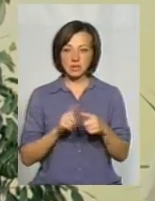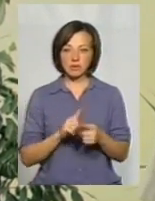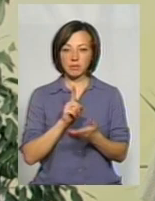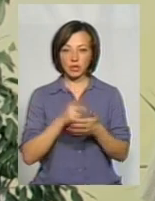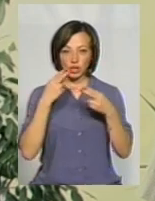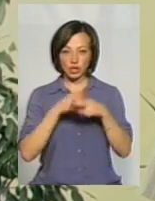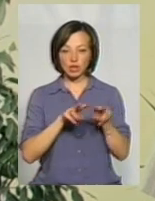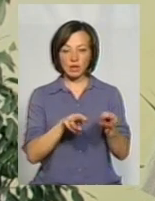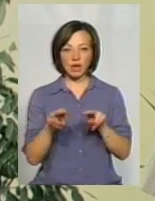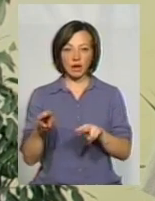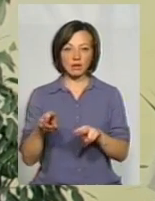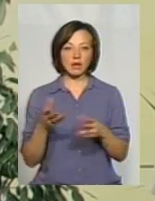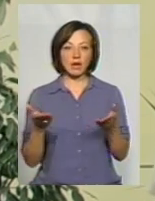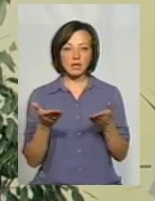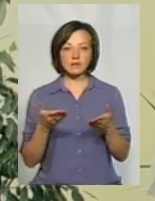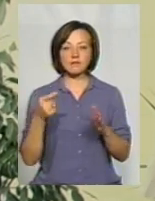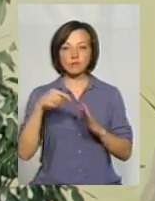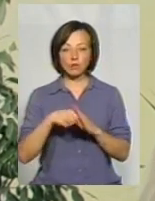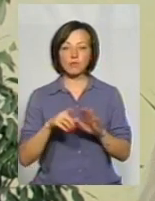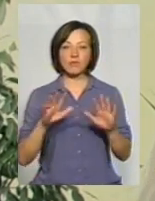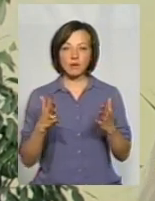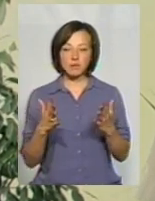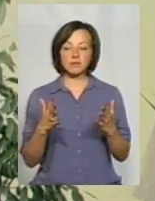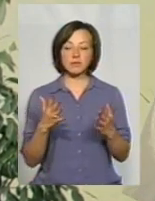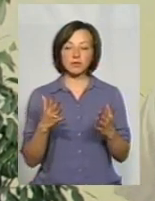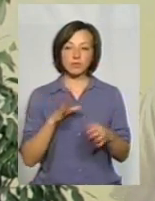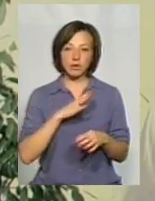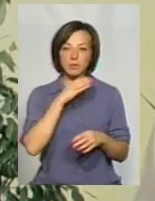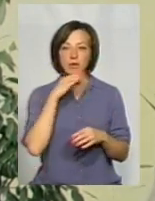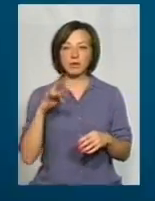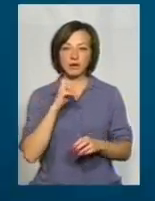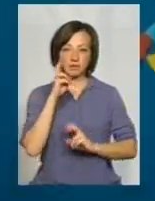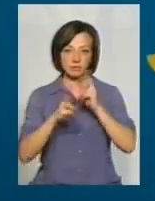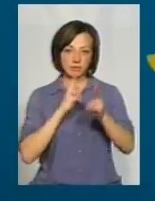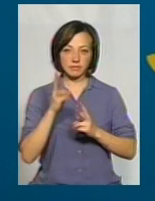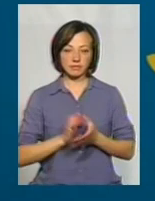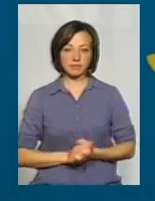технічний нагляд якийсь, але і в цьому випадку були неодноразові дорікання.